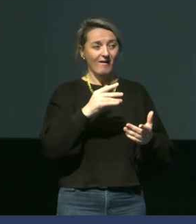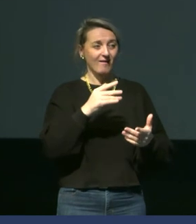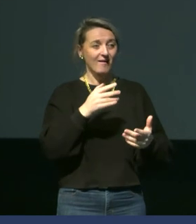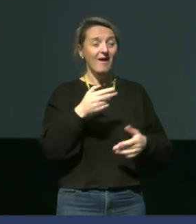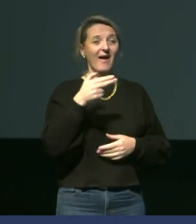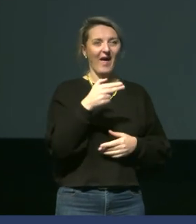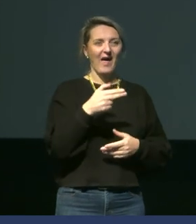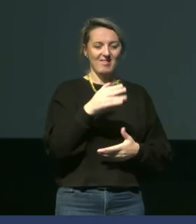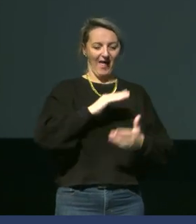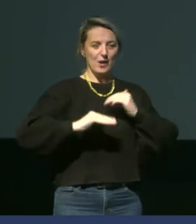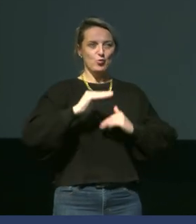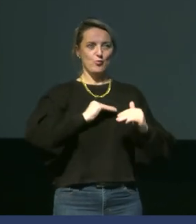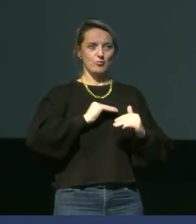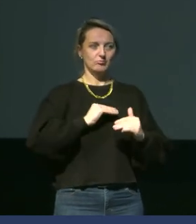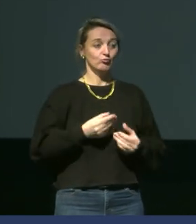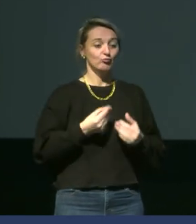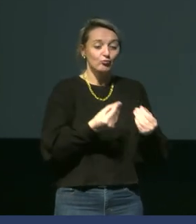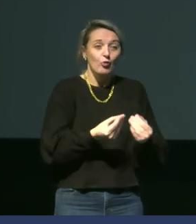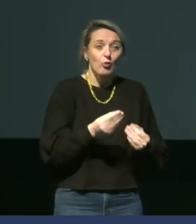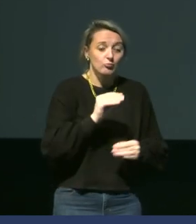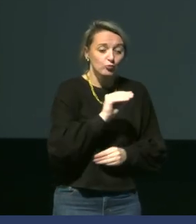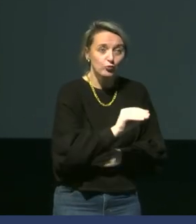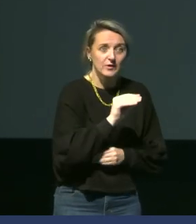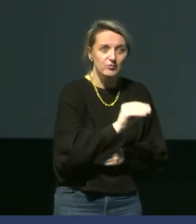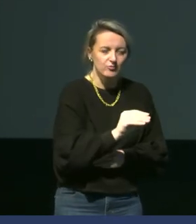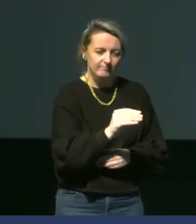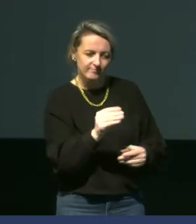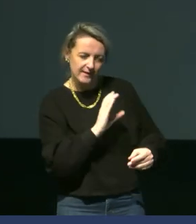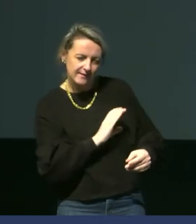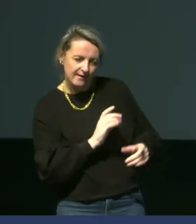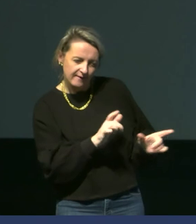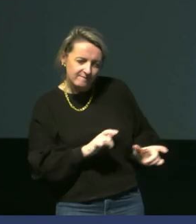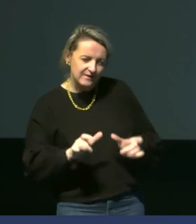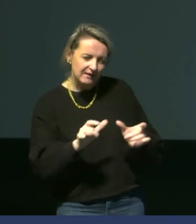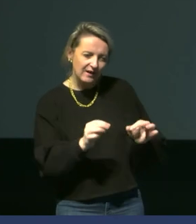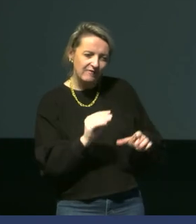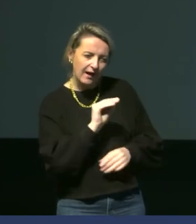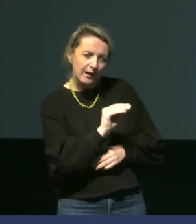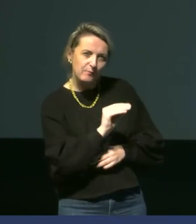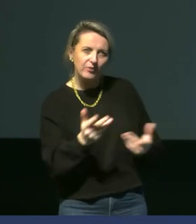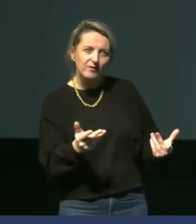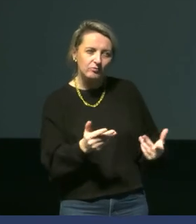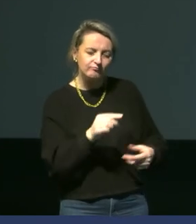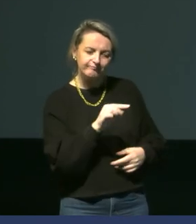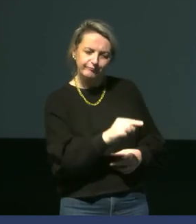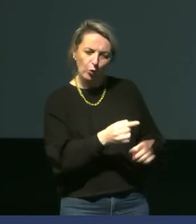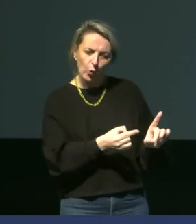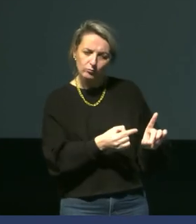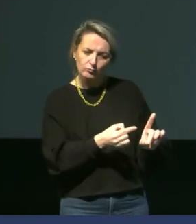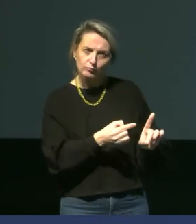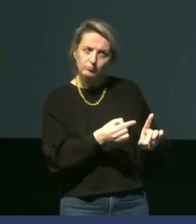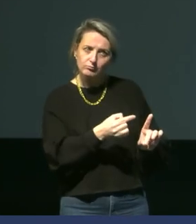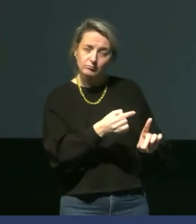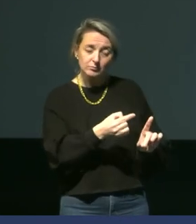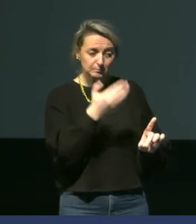Et puis, on les a nourris pour essayer de tester notre hypothèse au niveau de la nutrition. Donc, de voir s'ils allaient réaugmenter leur température